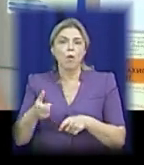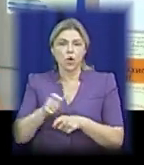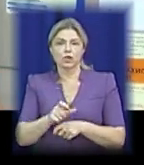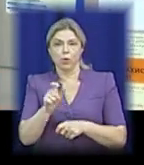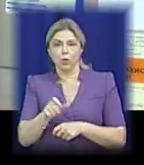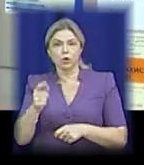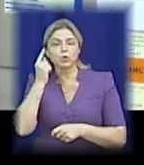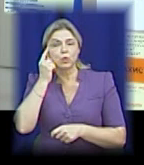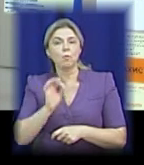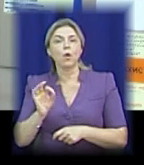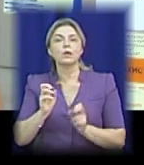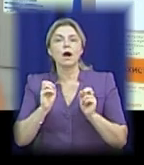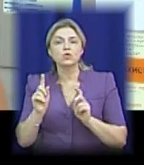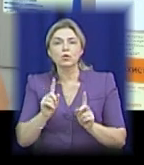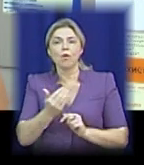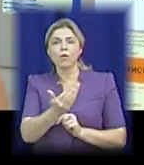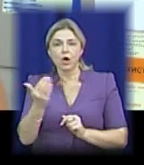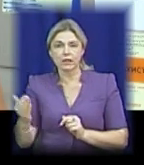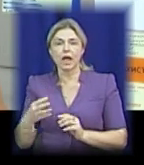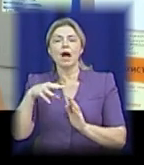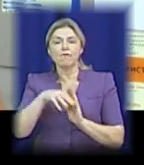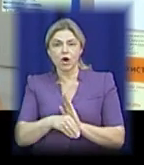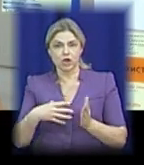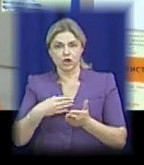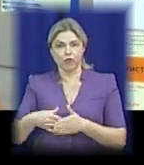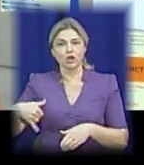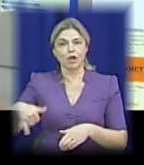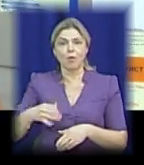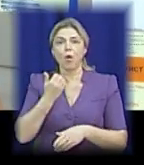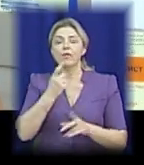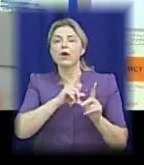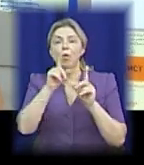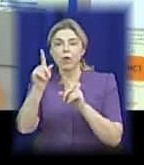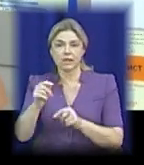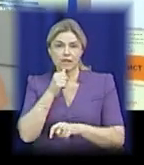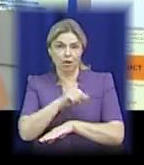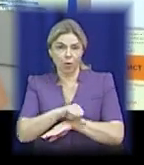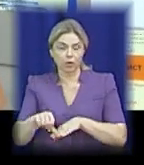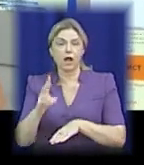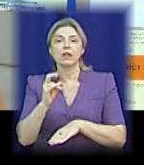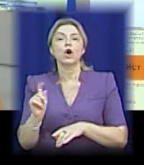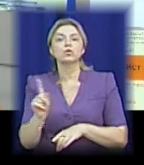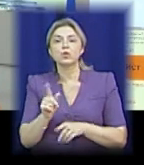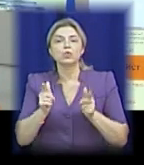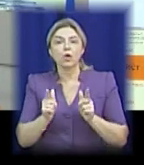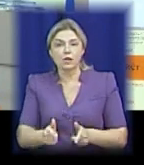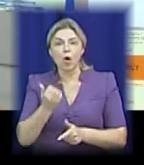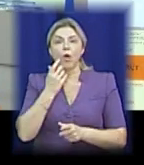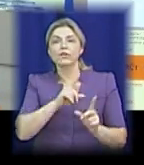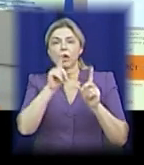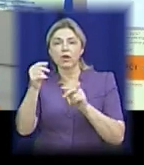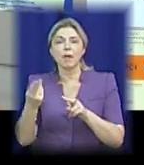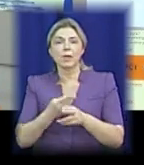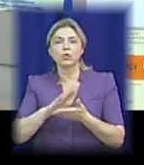людей думали про те, що саме вони кладуть в свою валізу, коли їдуть за кордон. На що саме вони погоджуються, коли їдуть туди без